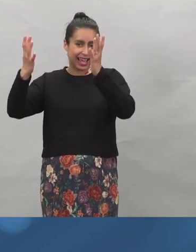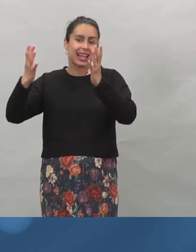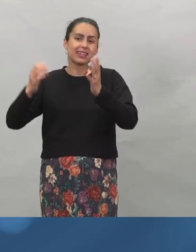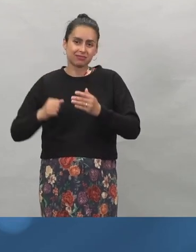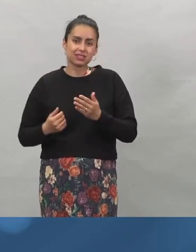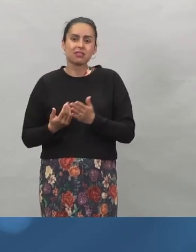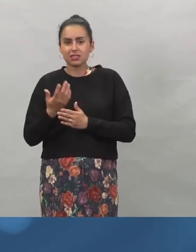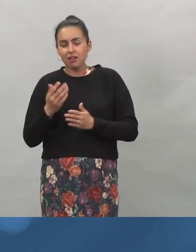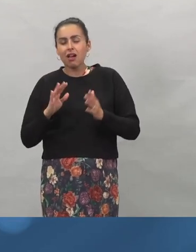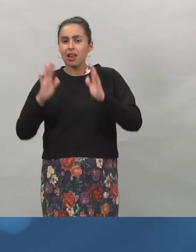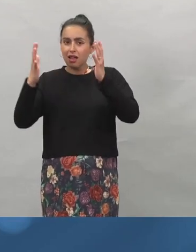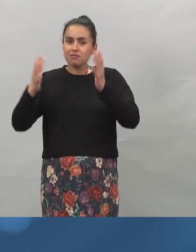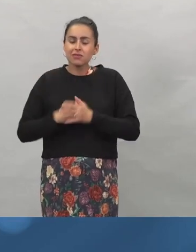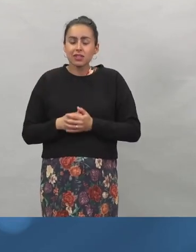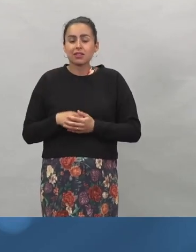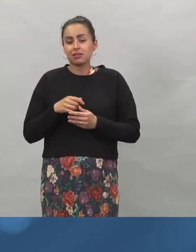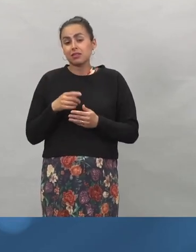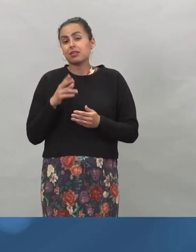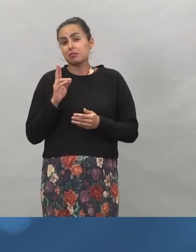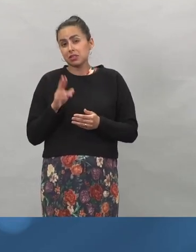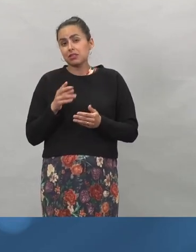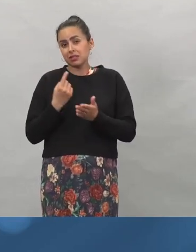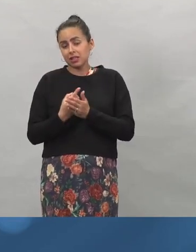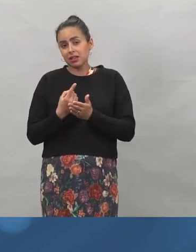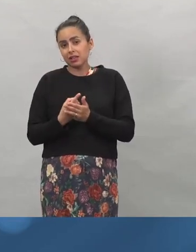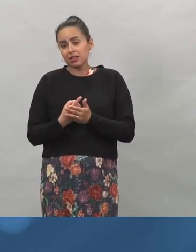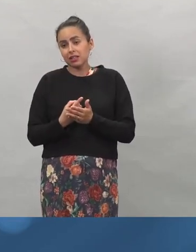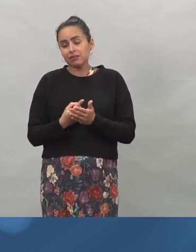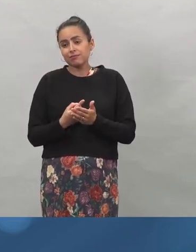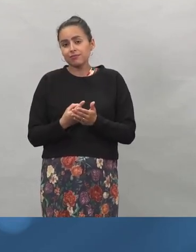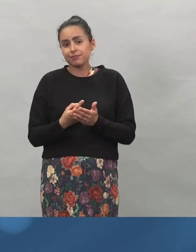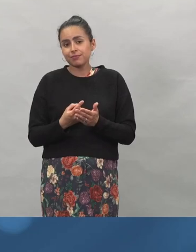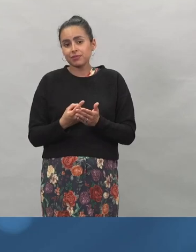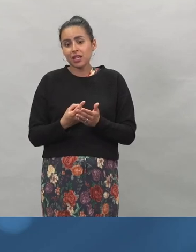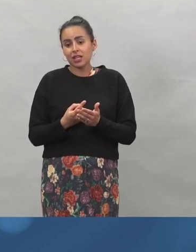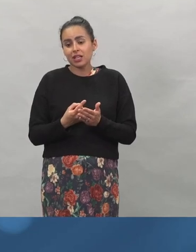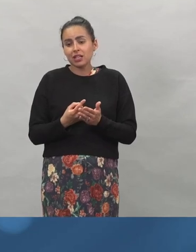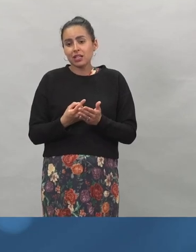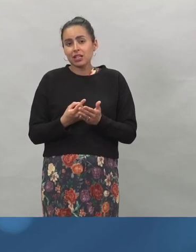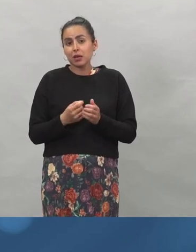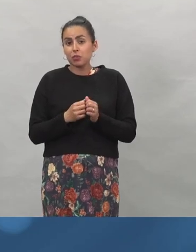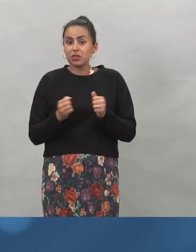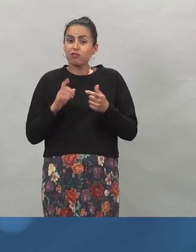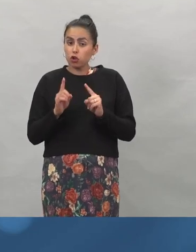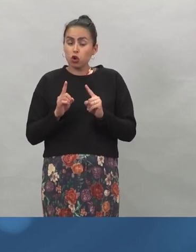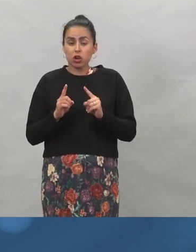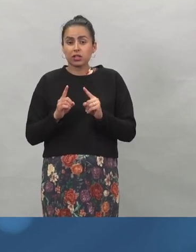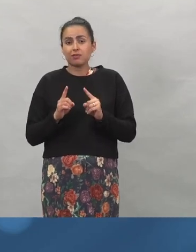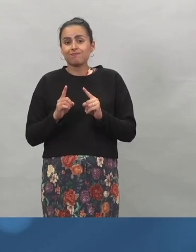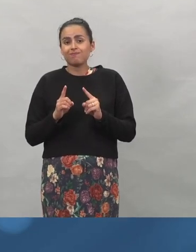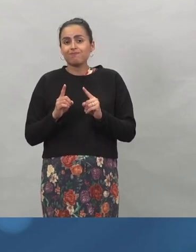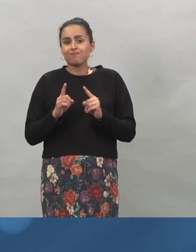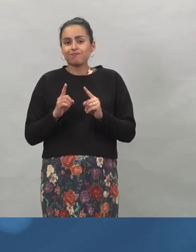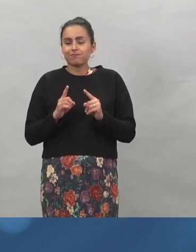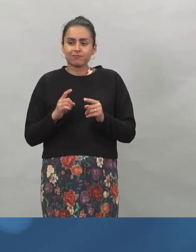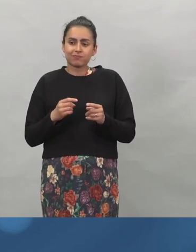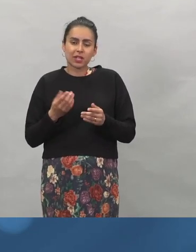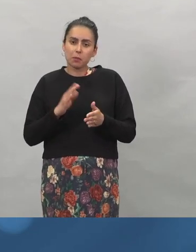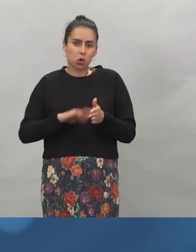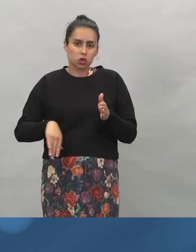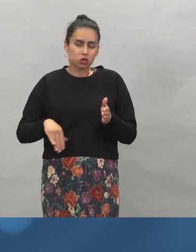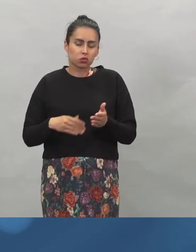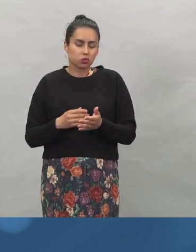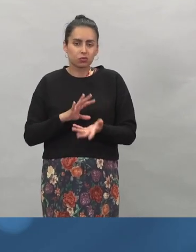tärkeää, että me saavutetaan korkea rokotuskattavuus, mutta se voi olla, että se ei juurimiseen riitä. Hyvä.